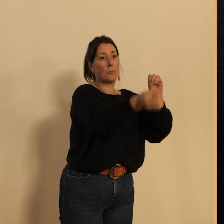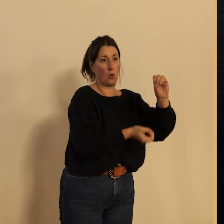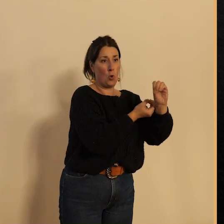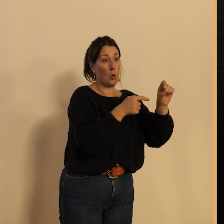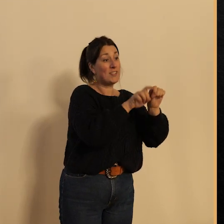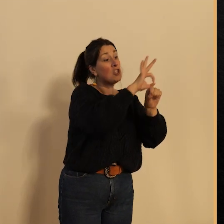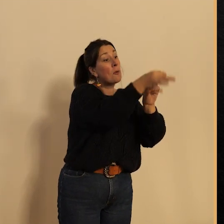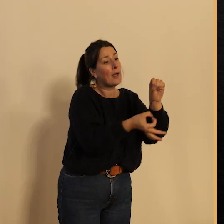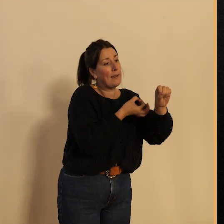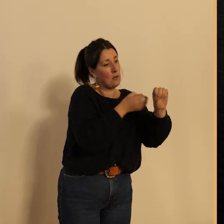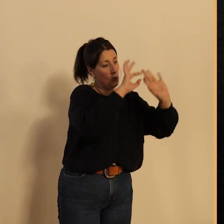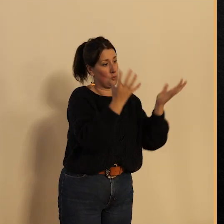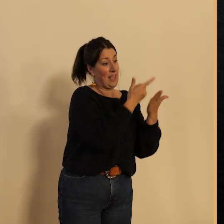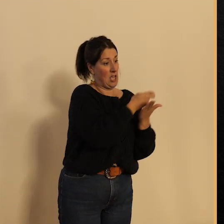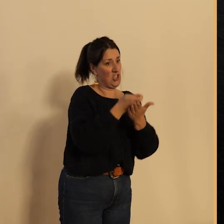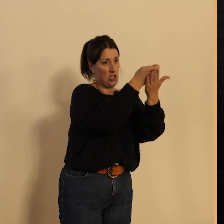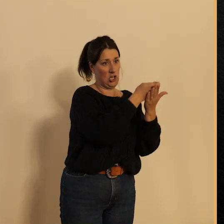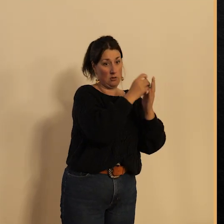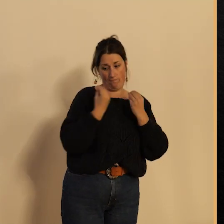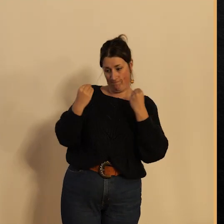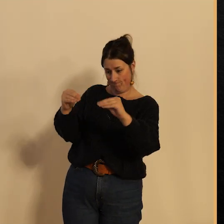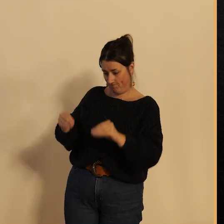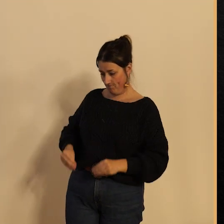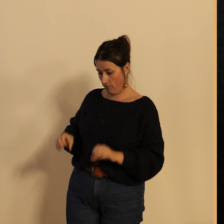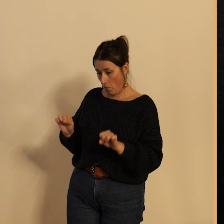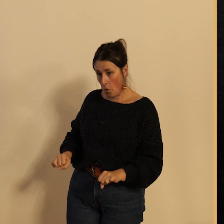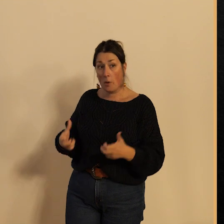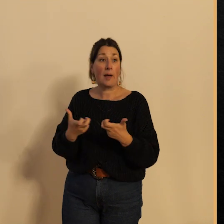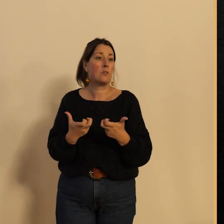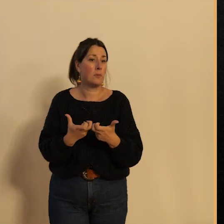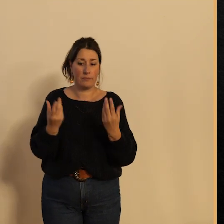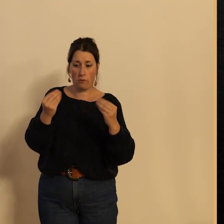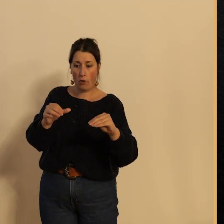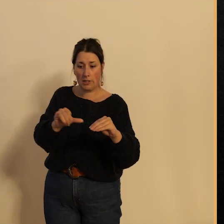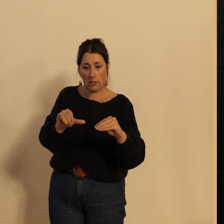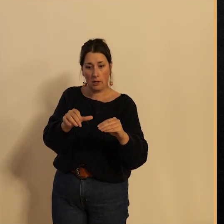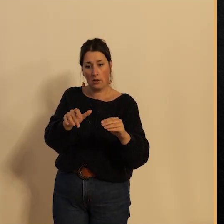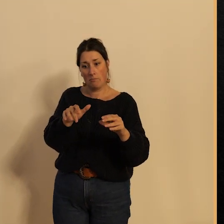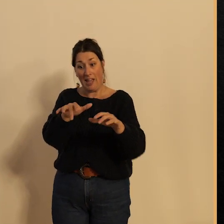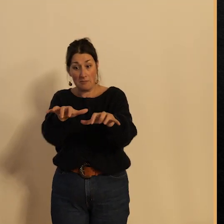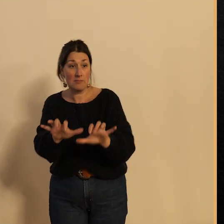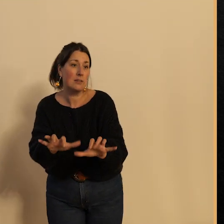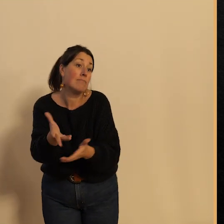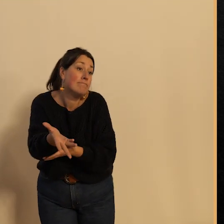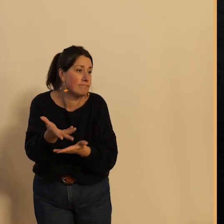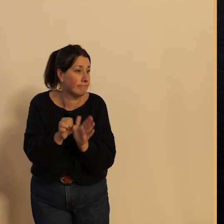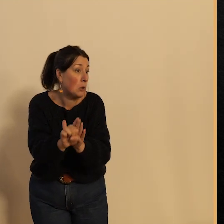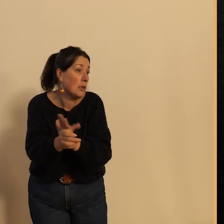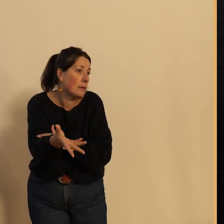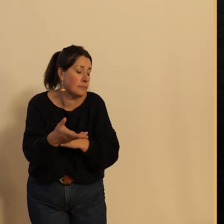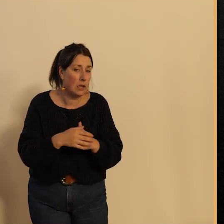chambres à air à destination des personnes qui en ont besoin tout d'abord à destination de l'administration prioritairement